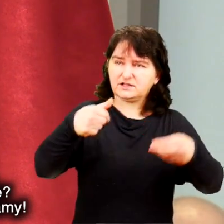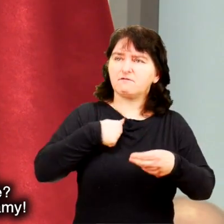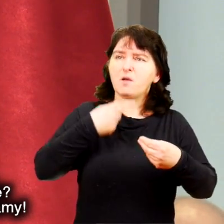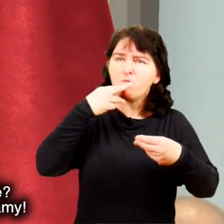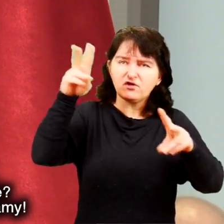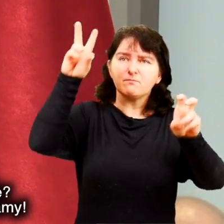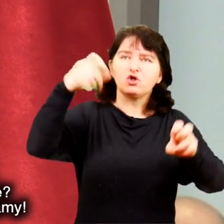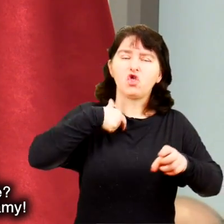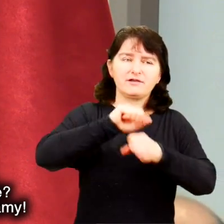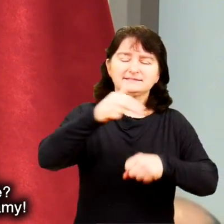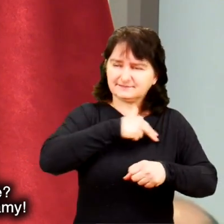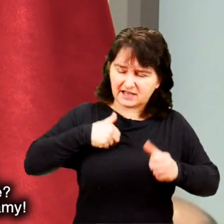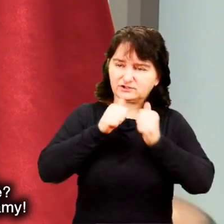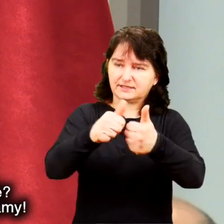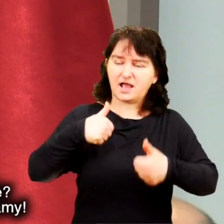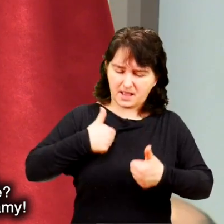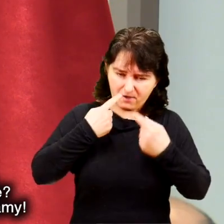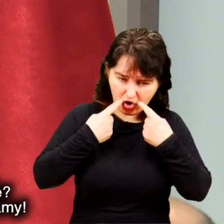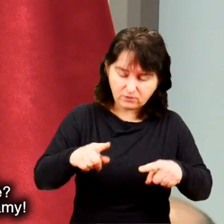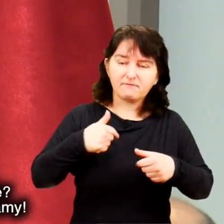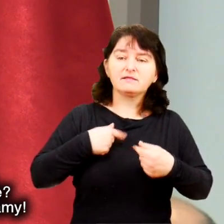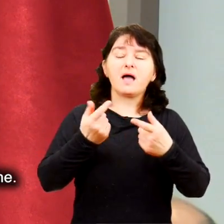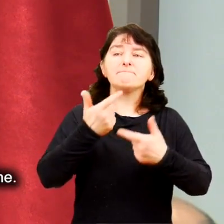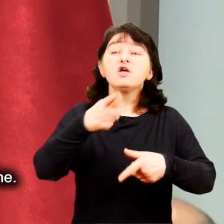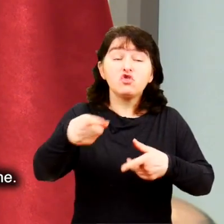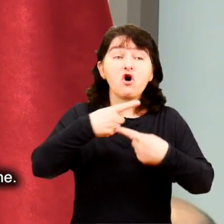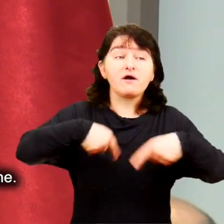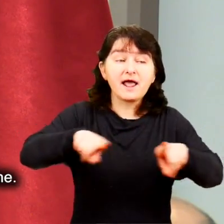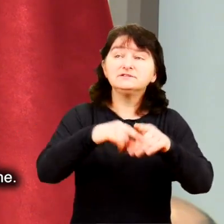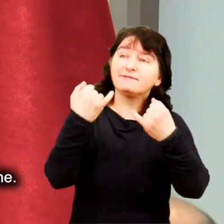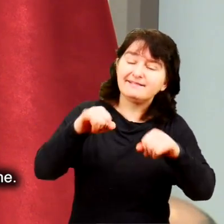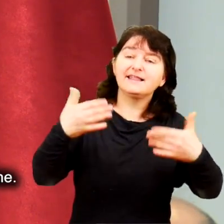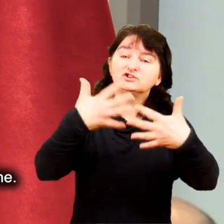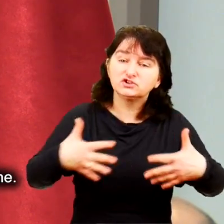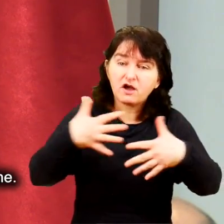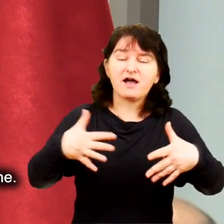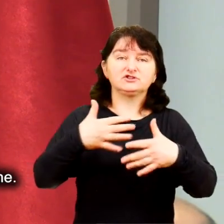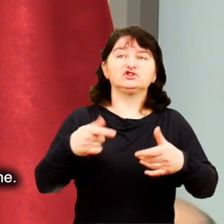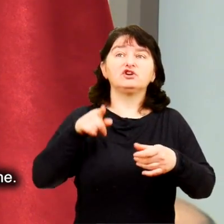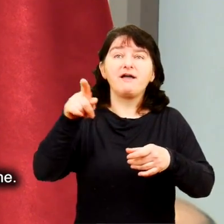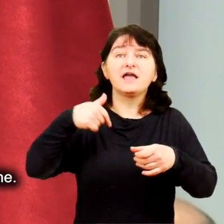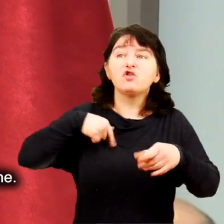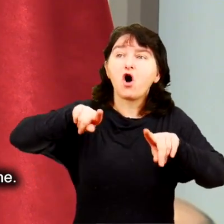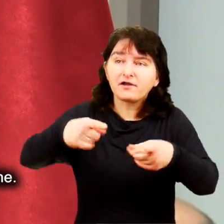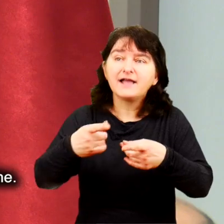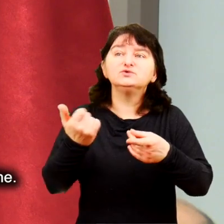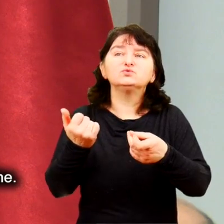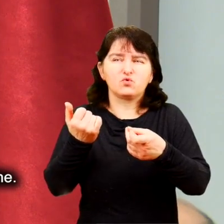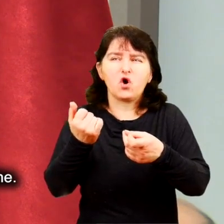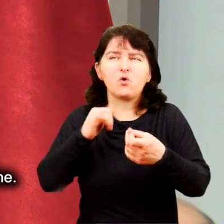dotację. Mówimy, że to jest nasze zadanie. My za to odpowiadamy. Realizują to inne stowarzyszenia.